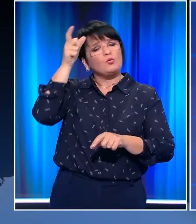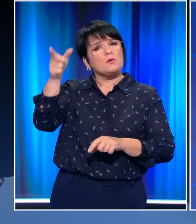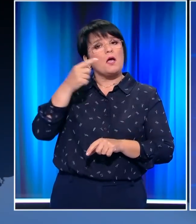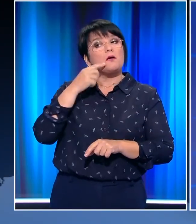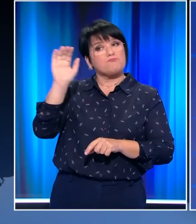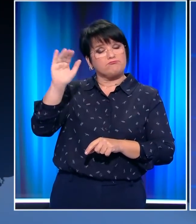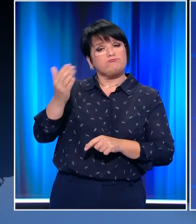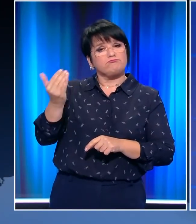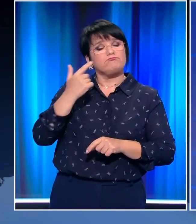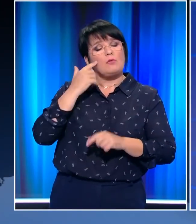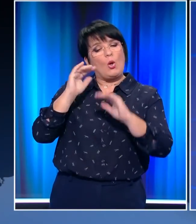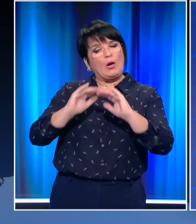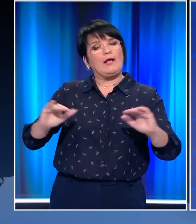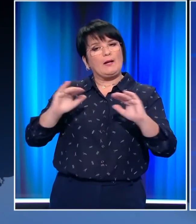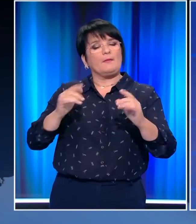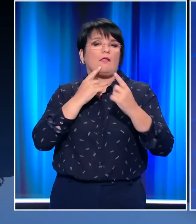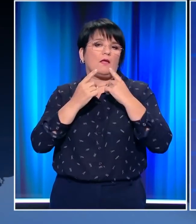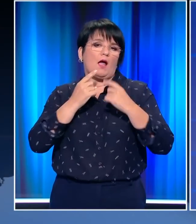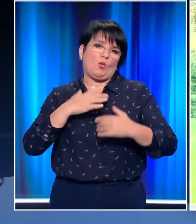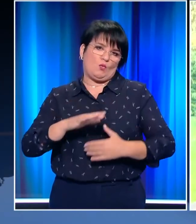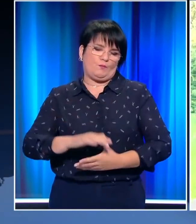καλώντας την σε αποκλιμάκωση και διάλογο.